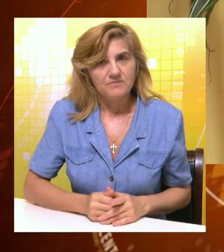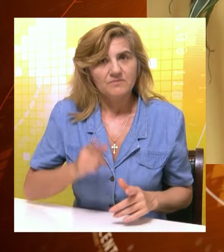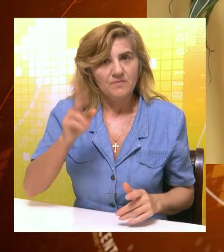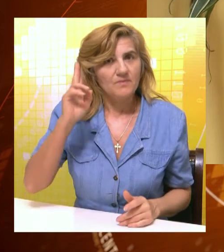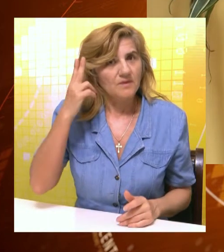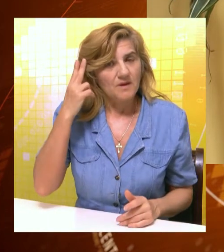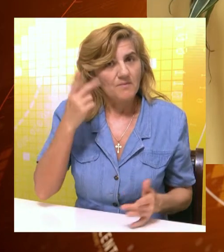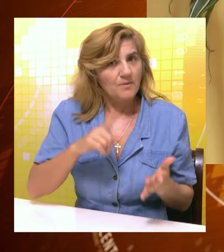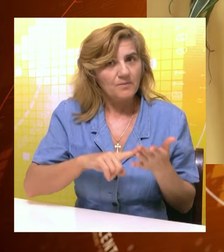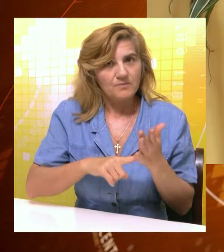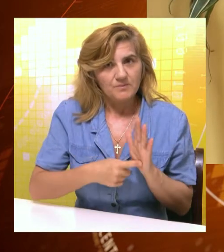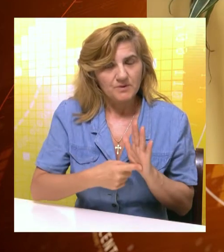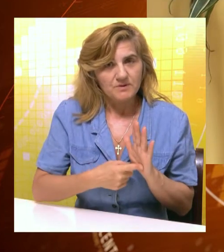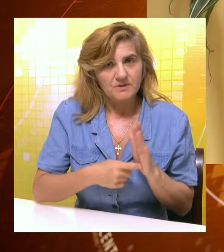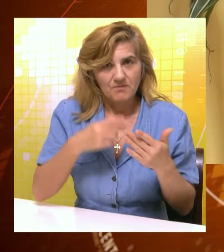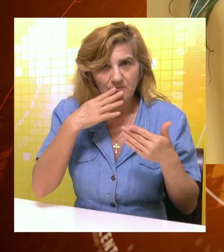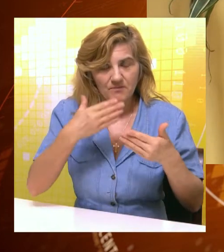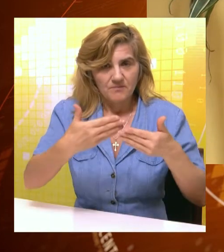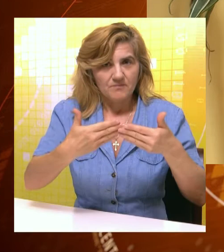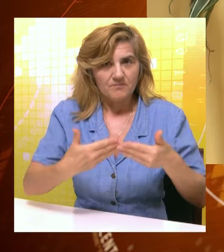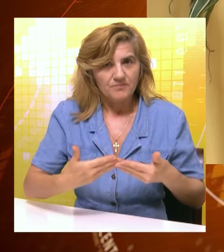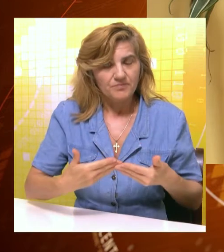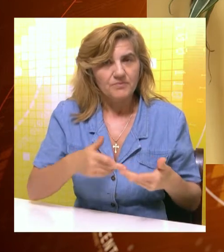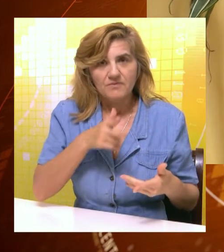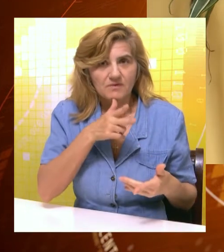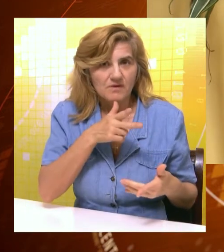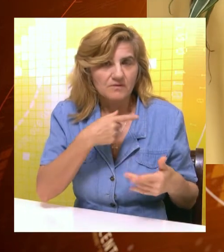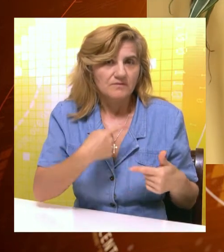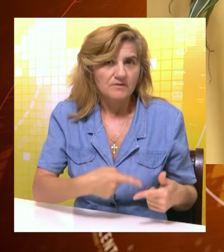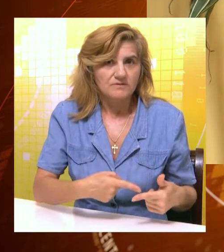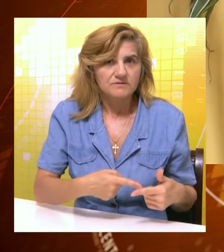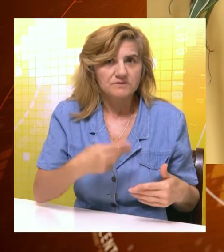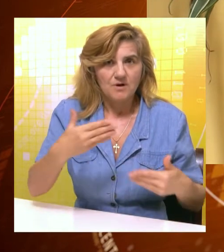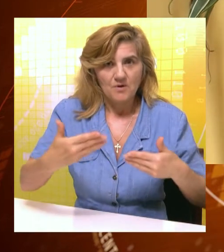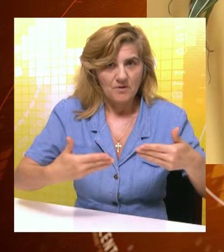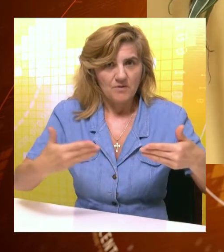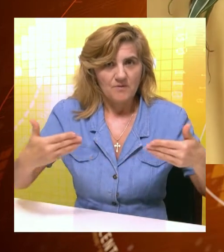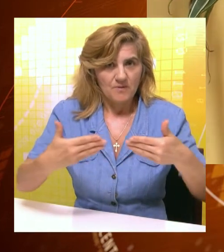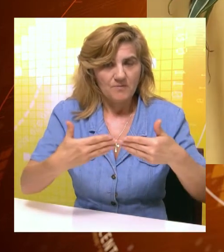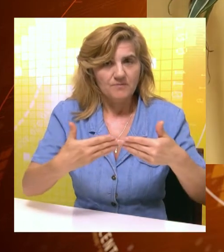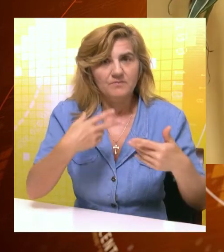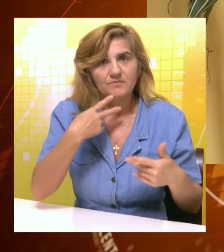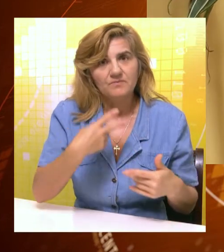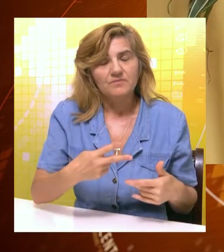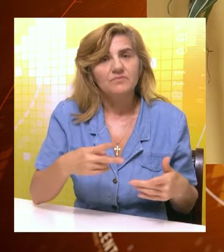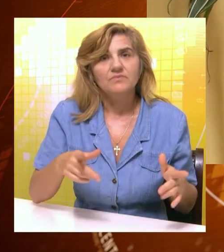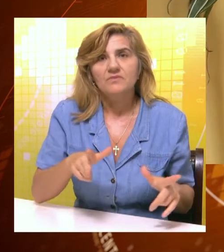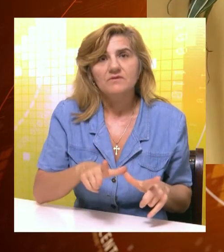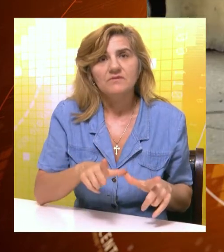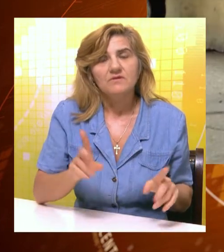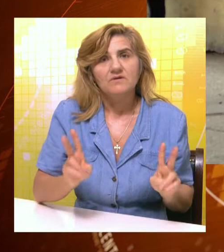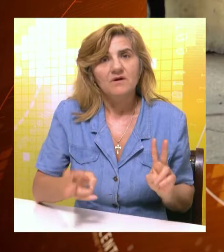I on prepoznaje bodove i prepoznaje želju učenika i upoređuje sa, uslovno rečeno,